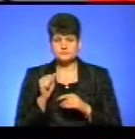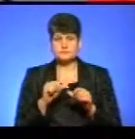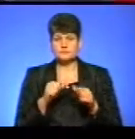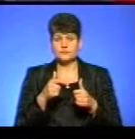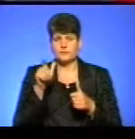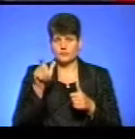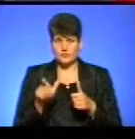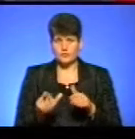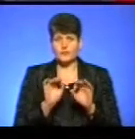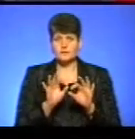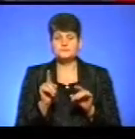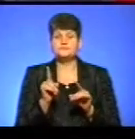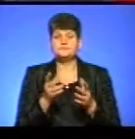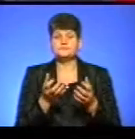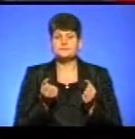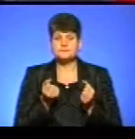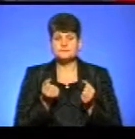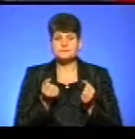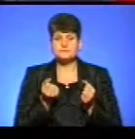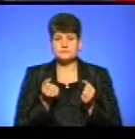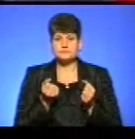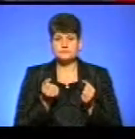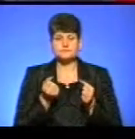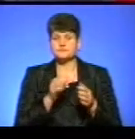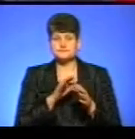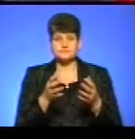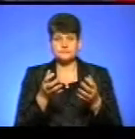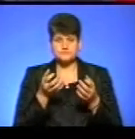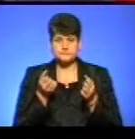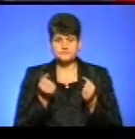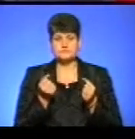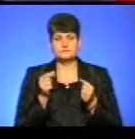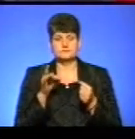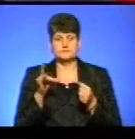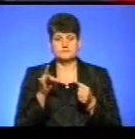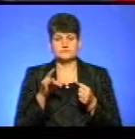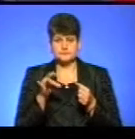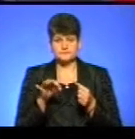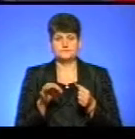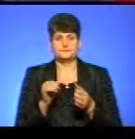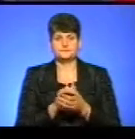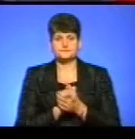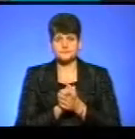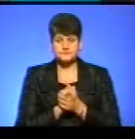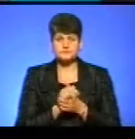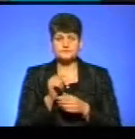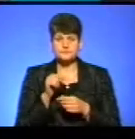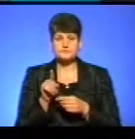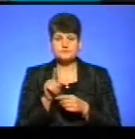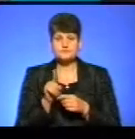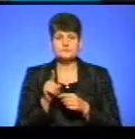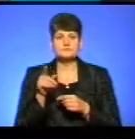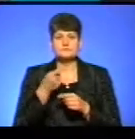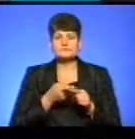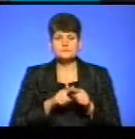Євросоюзу, тому що подальше розширення Європейського Союзу, у Україні популярна ідея серед європейців. Зараз, які настрої щодо членства України в Євросоюзі